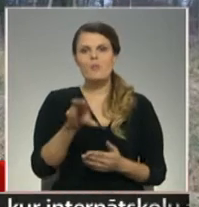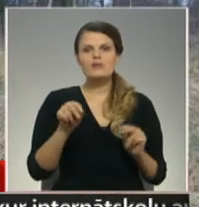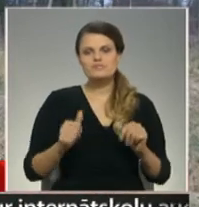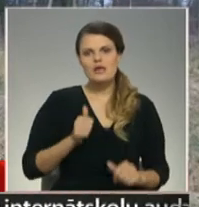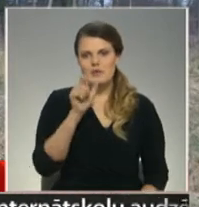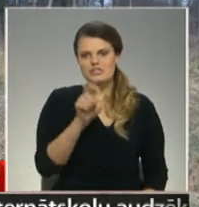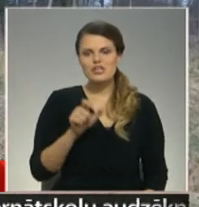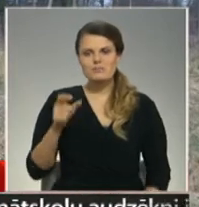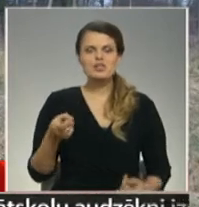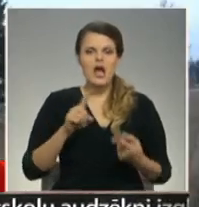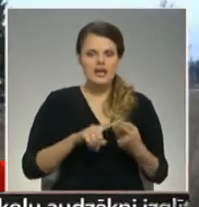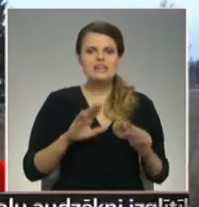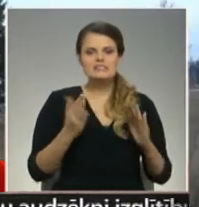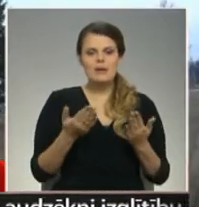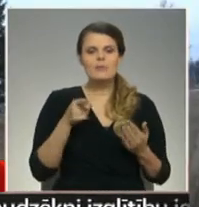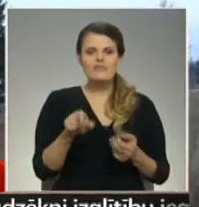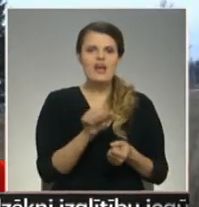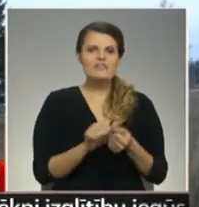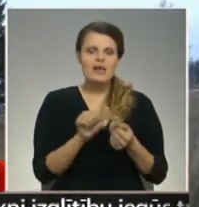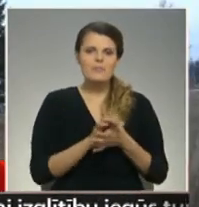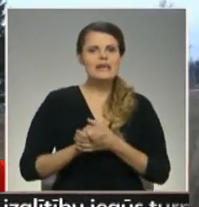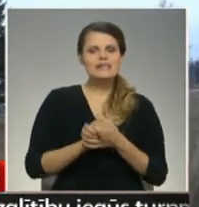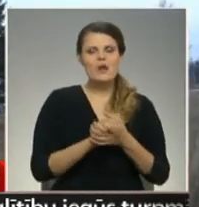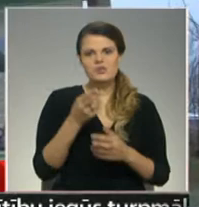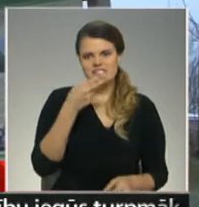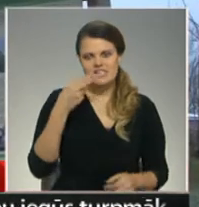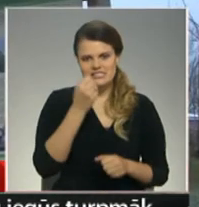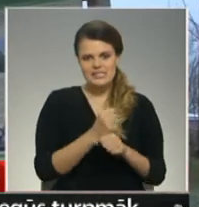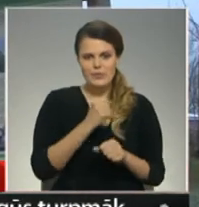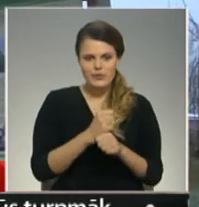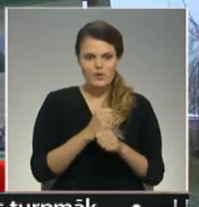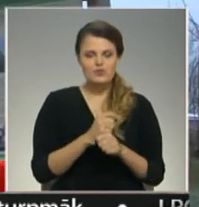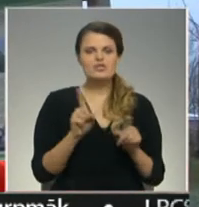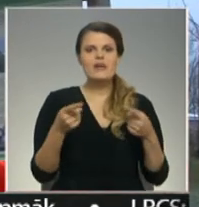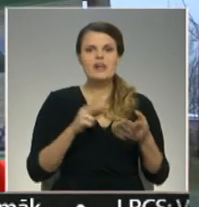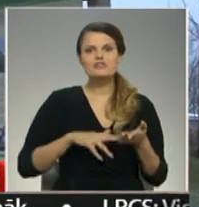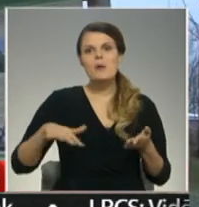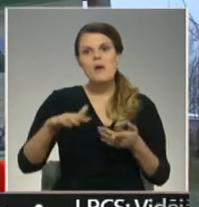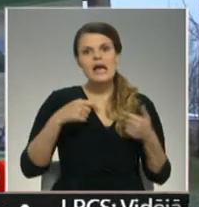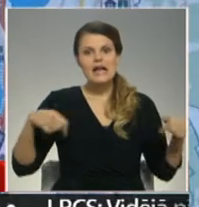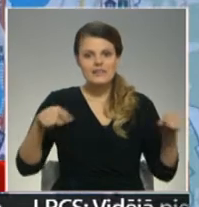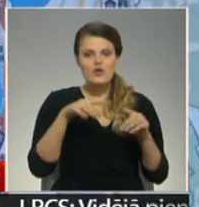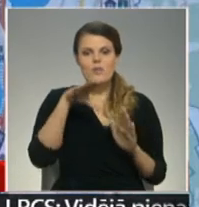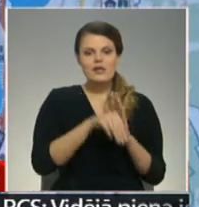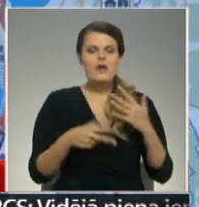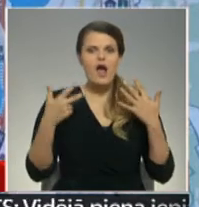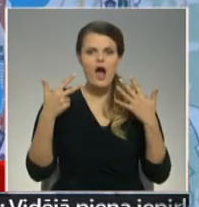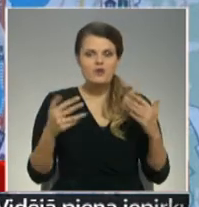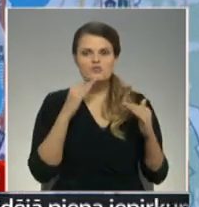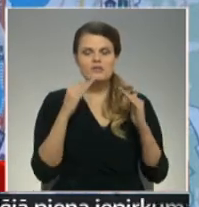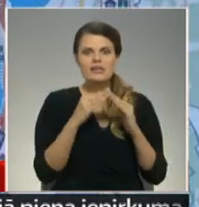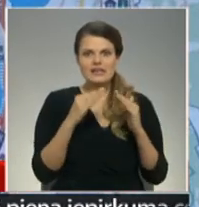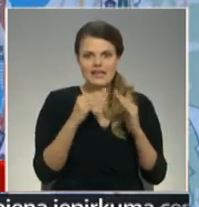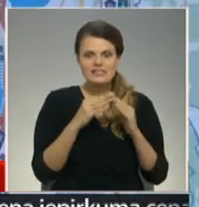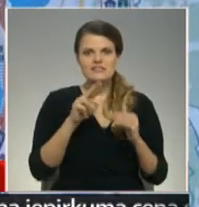īpašniekiem attiecas, bet tā ir dabē draudzīga saimniekošana. Rāznes Nacionālā parka teritorijā ietilpst astoņi rēzeknes